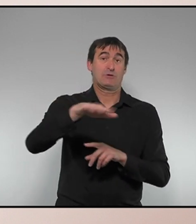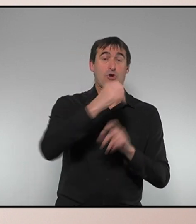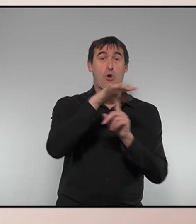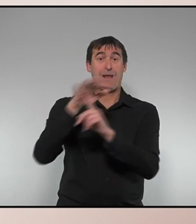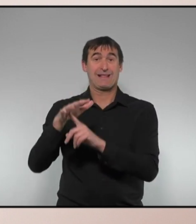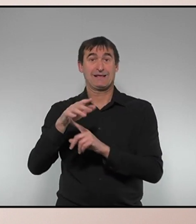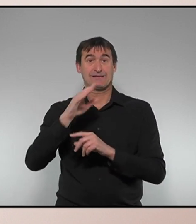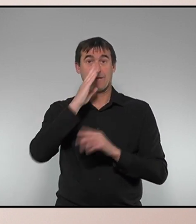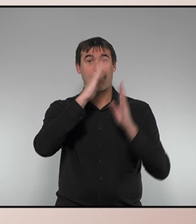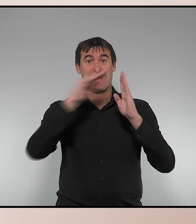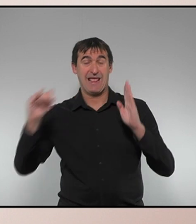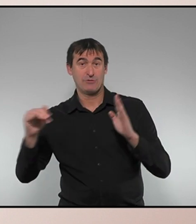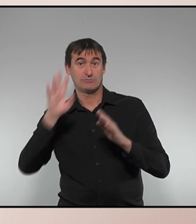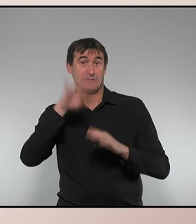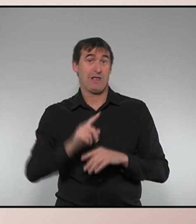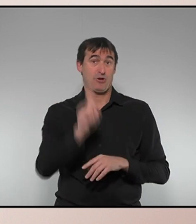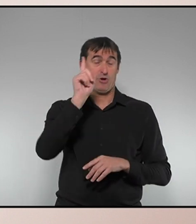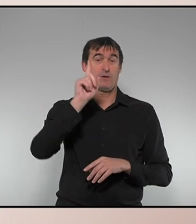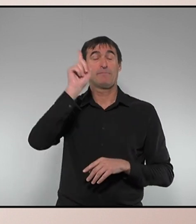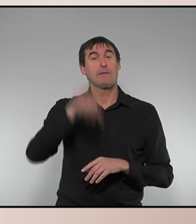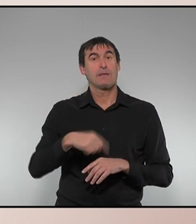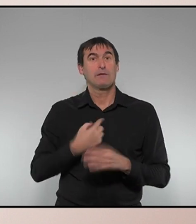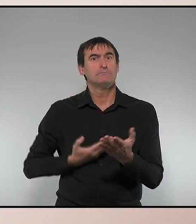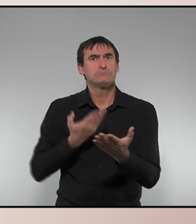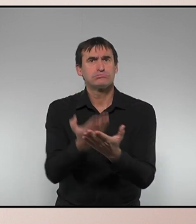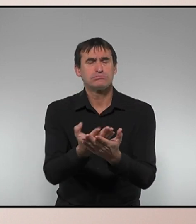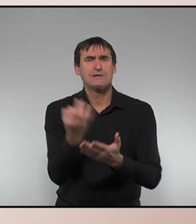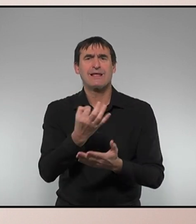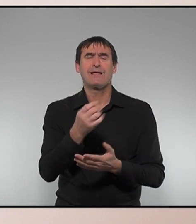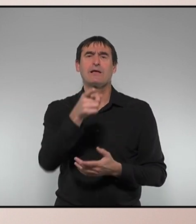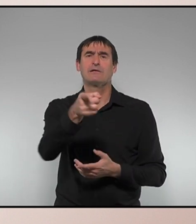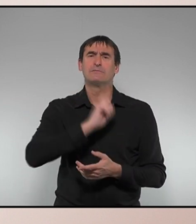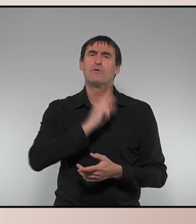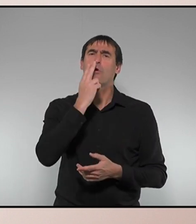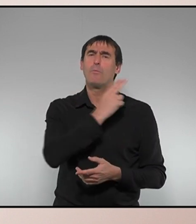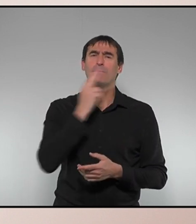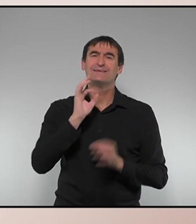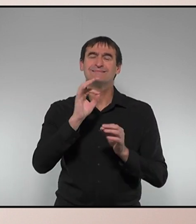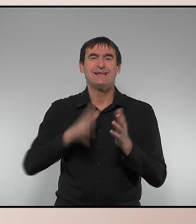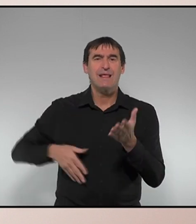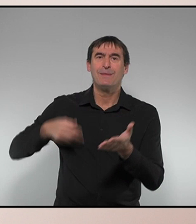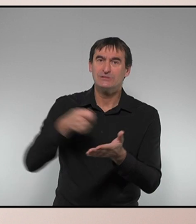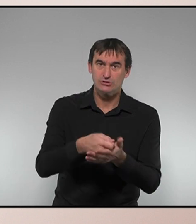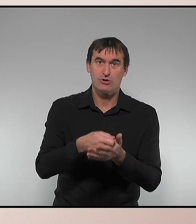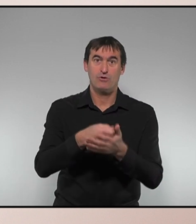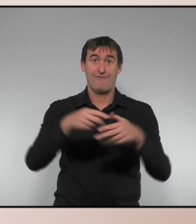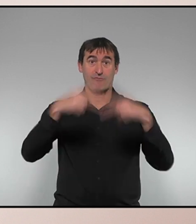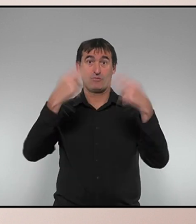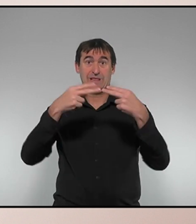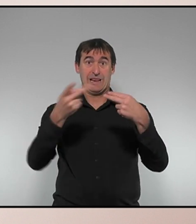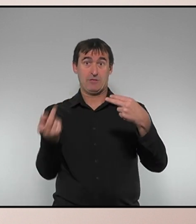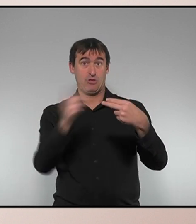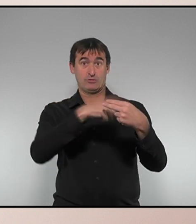i de la Catalunya Nord, com per exemple el compromís en el compliment de les inversions previstes a banda i banda de la frontera